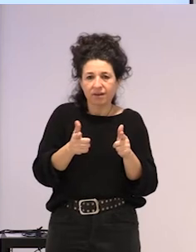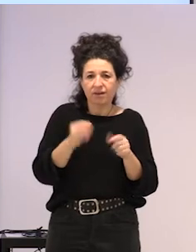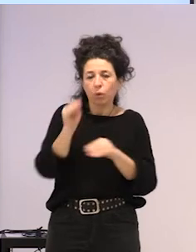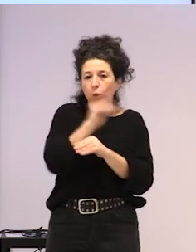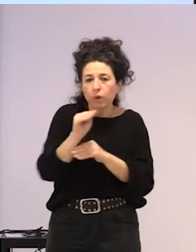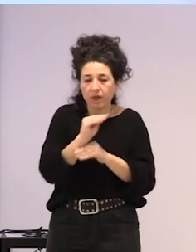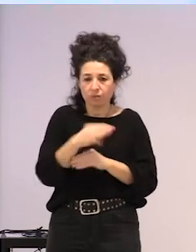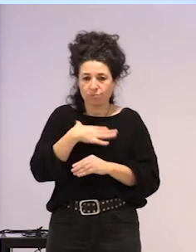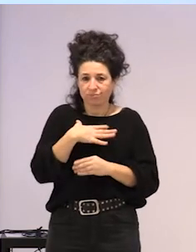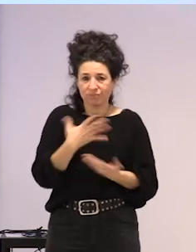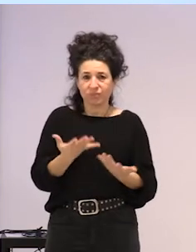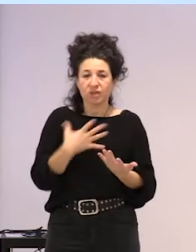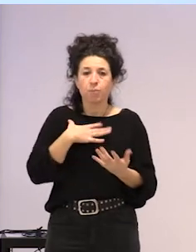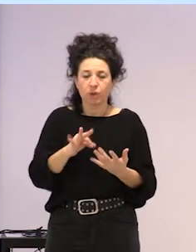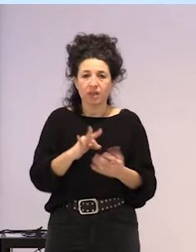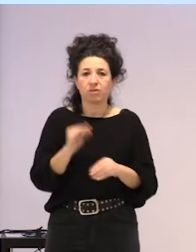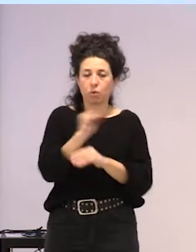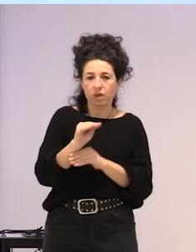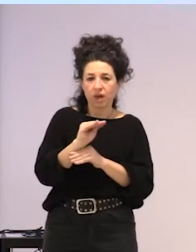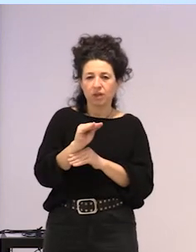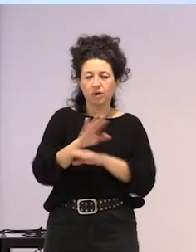litzatekela posible izango, nola bait,